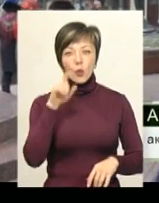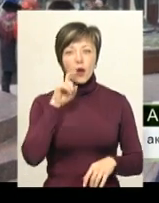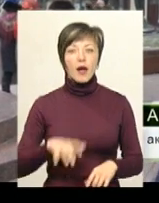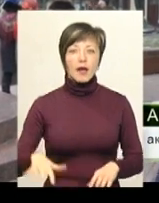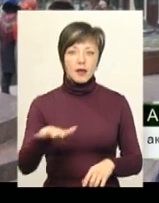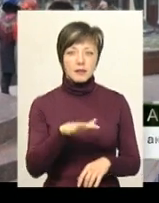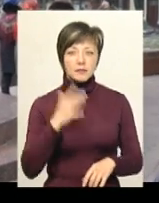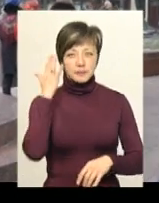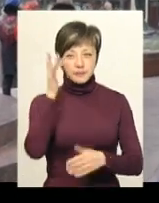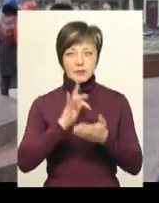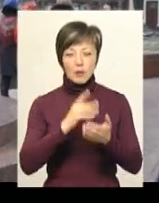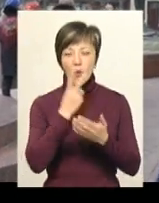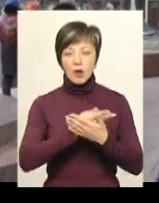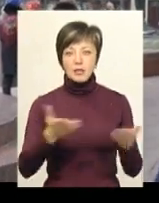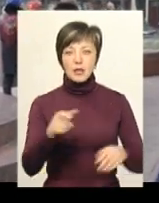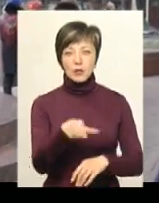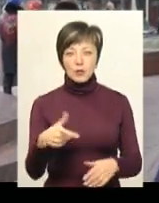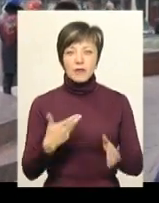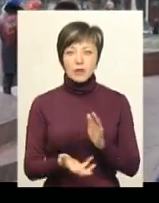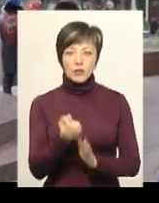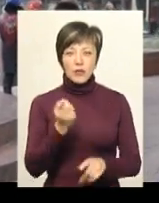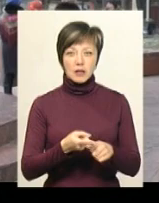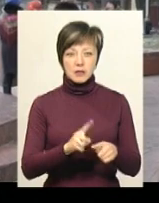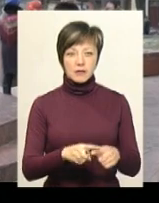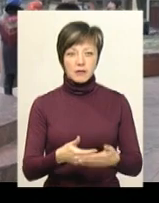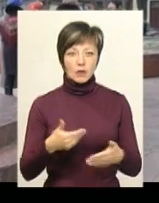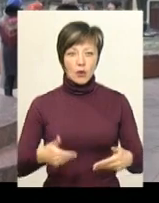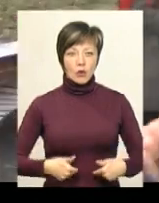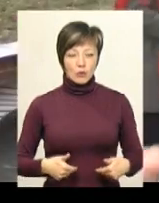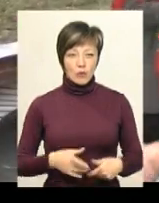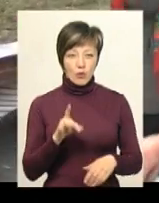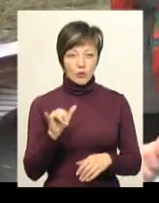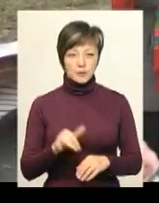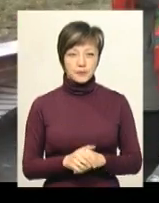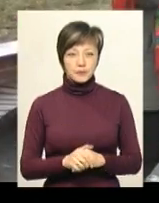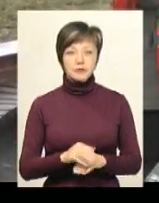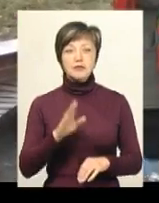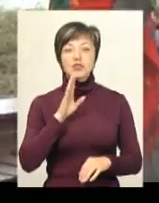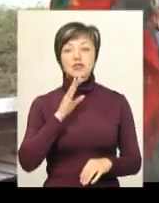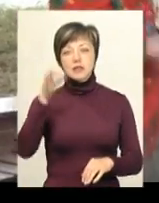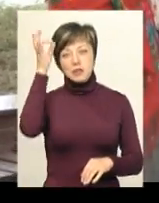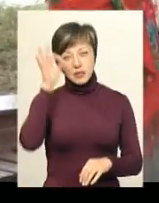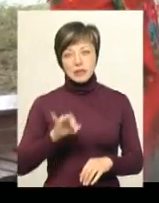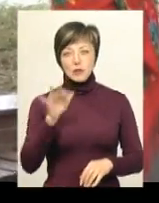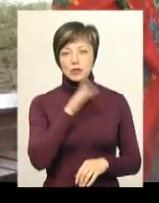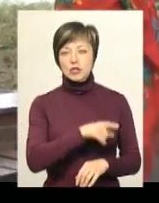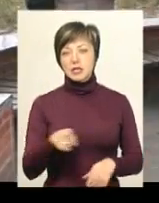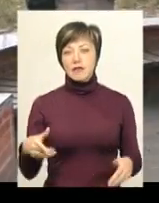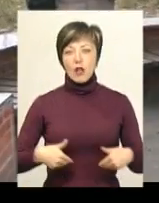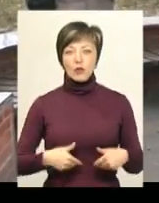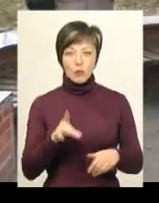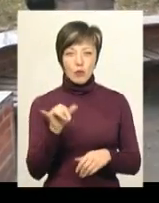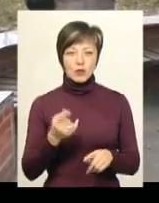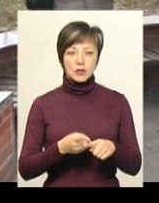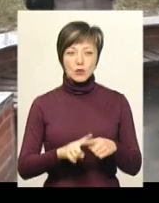показати людям, що я врятувала цих людей від Голодомору. Ганна Заслоцька згадує історію часів Голодомору.